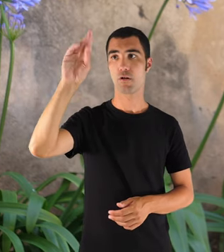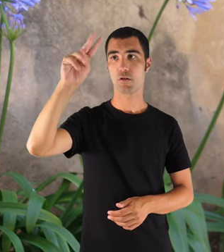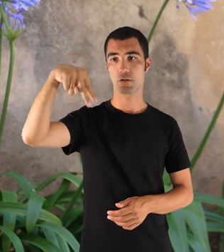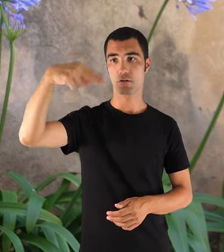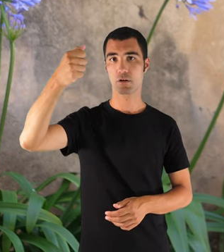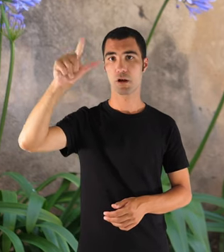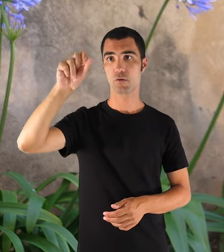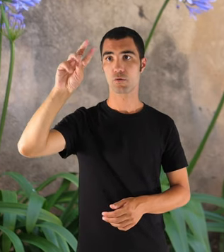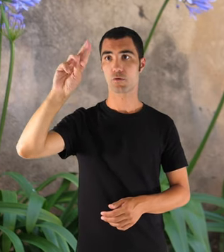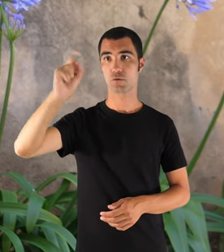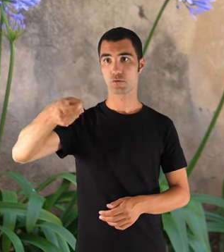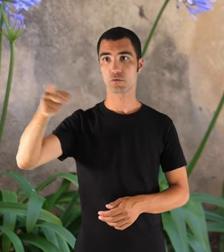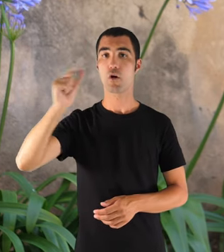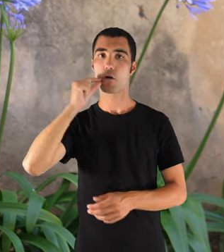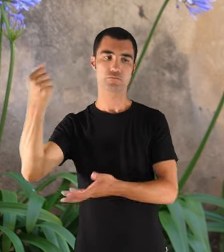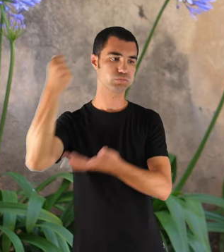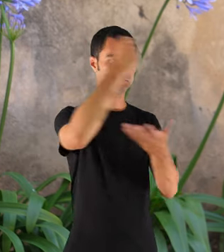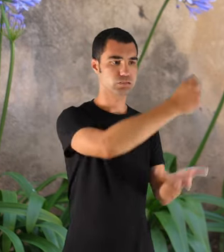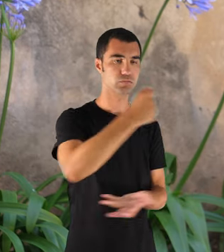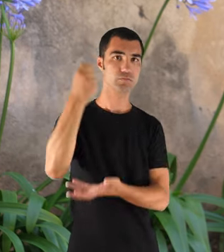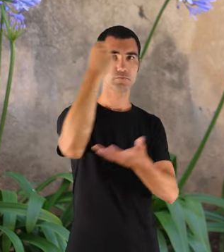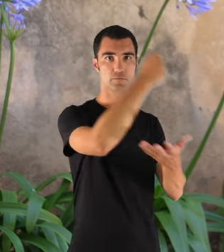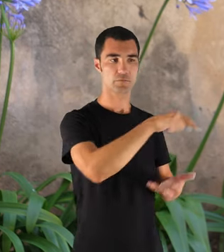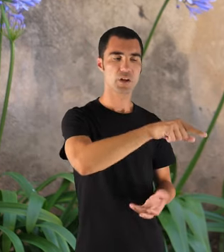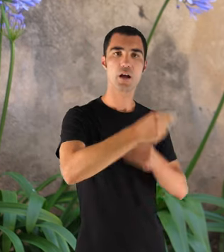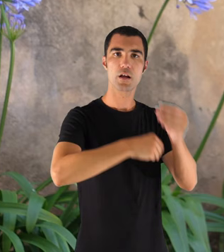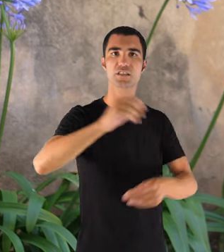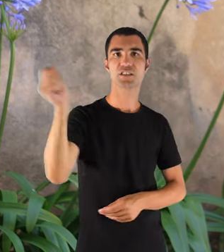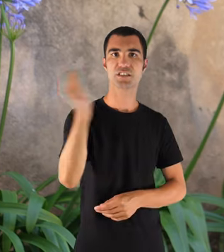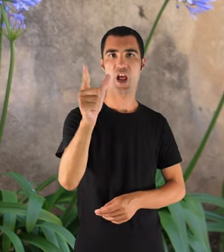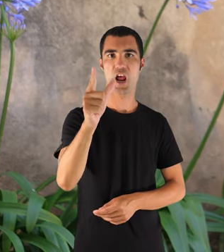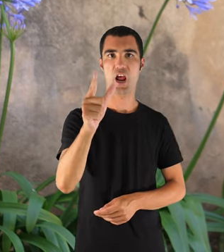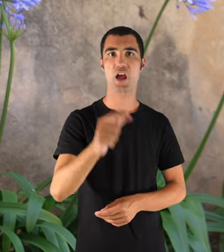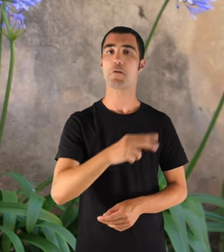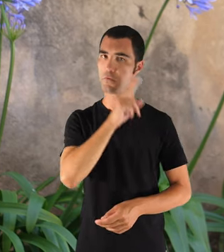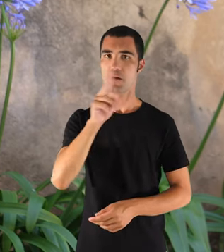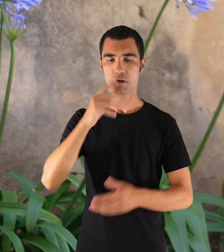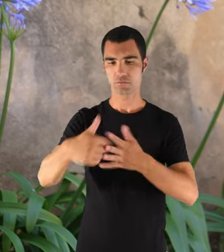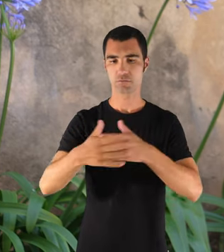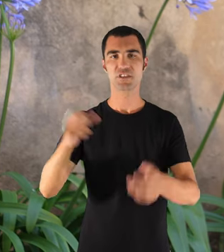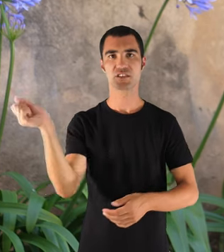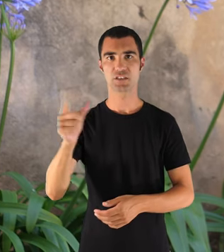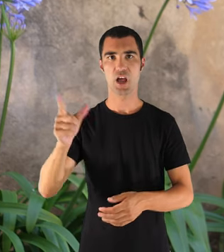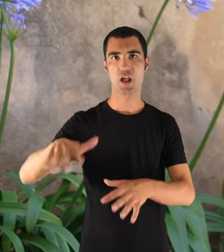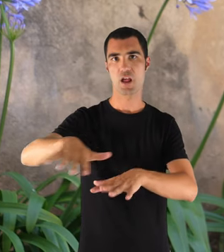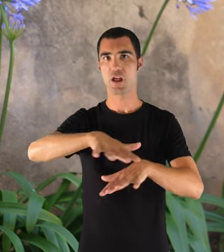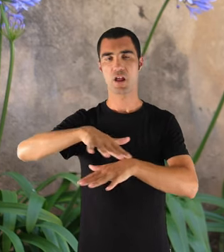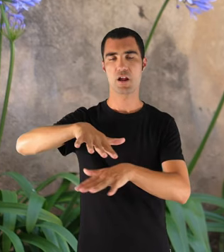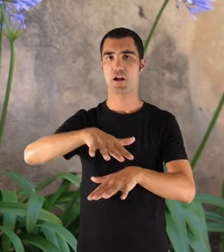olives per salar. i a mon mare els salava, i teníem